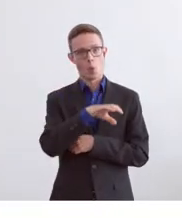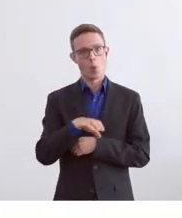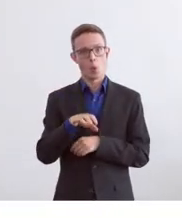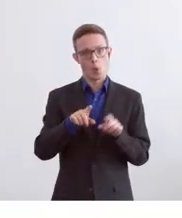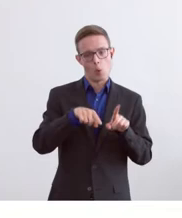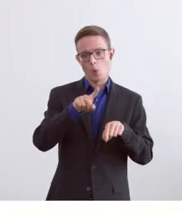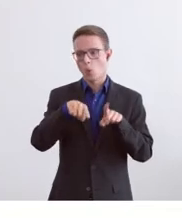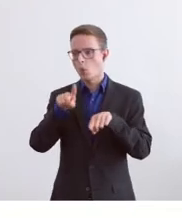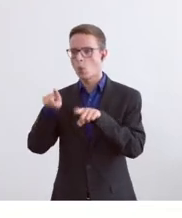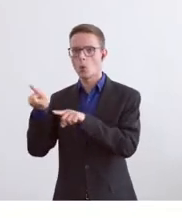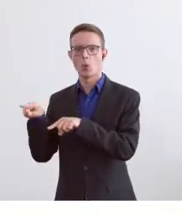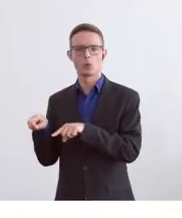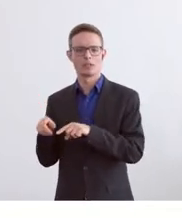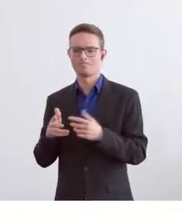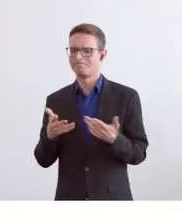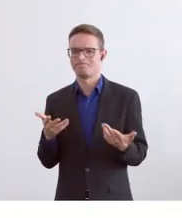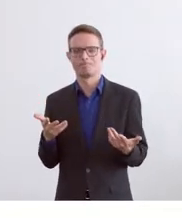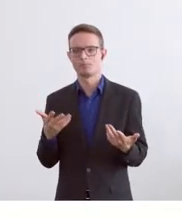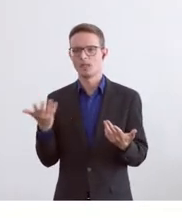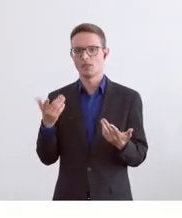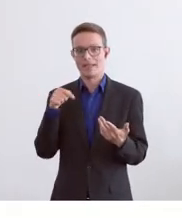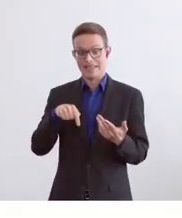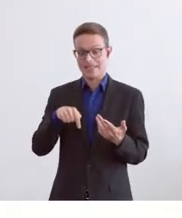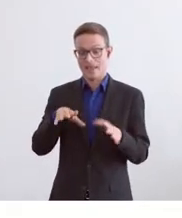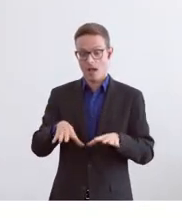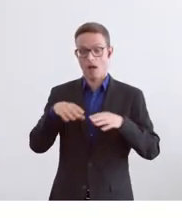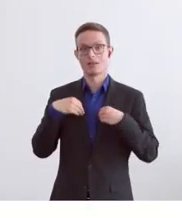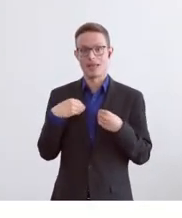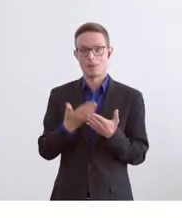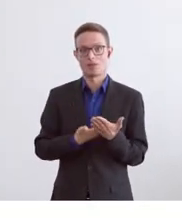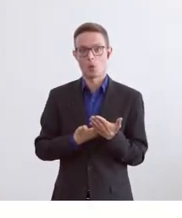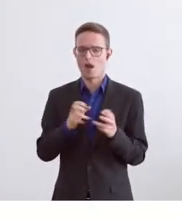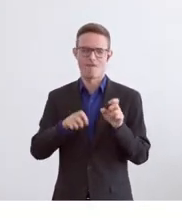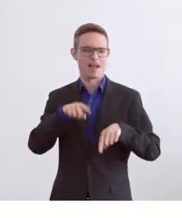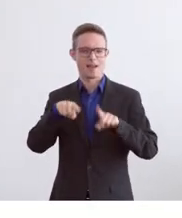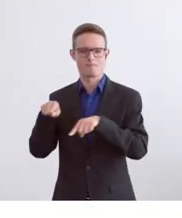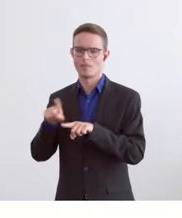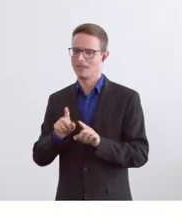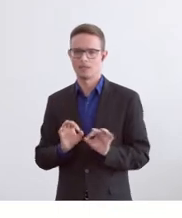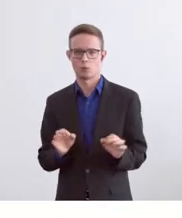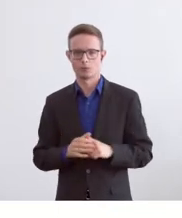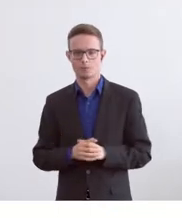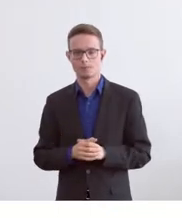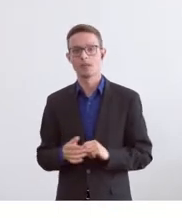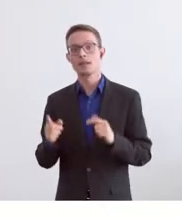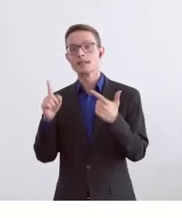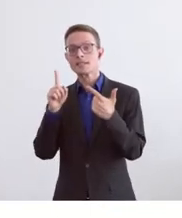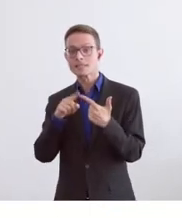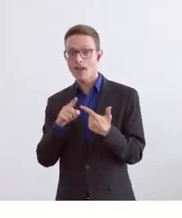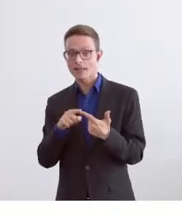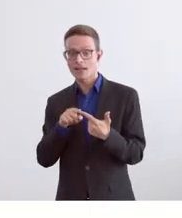gross werden, wenn diese angenommen wurden. Ich glaube zum Zweiten, dass die Forderung überrissen